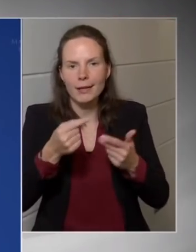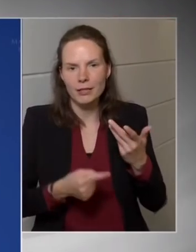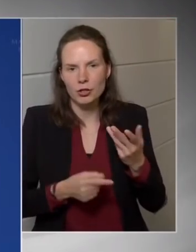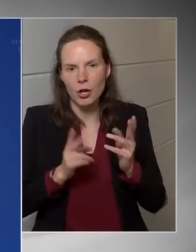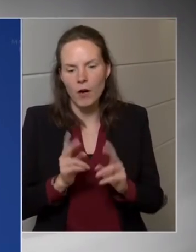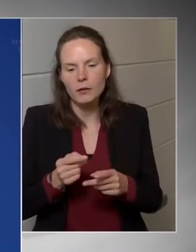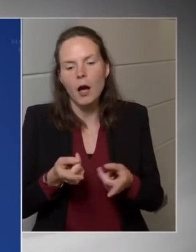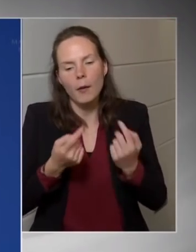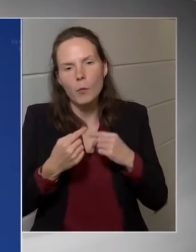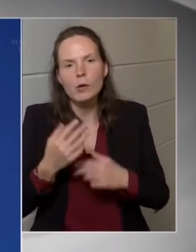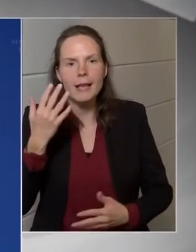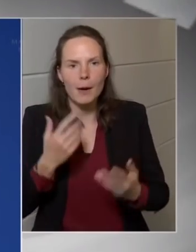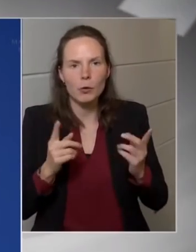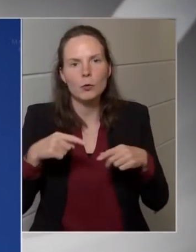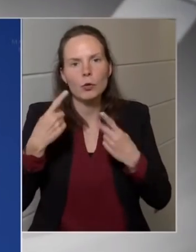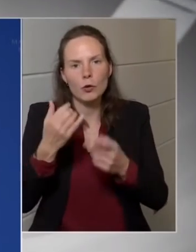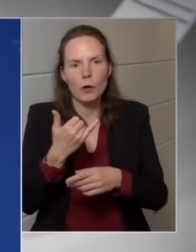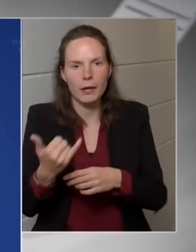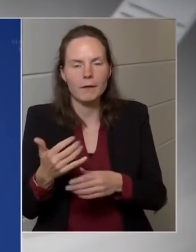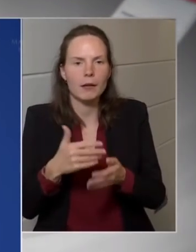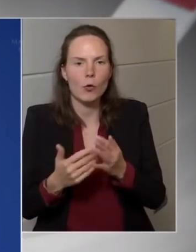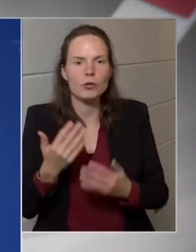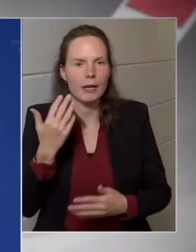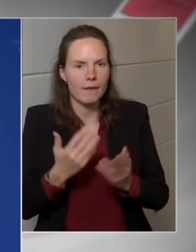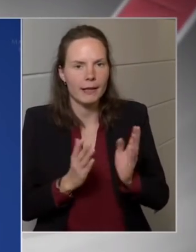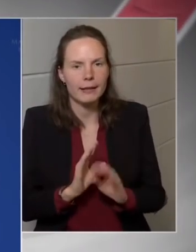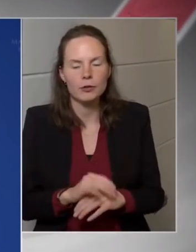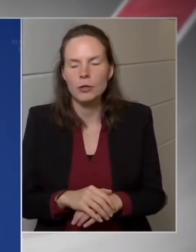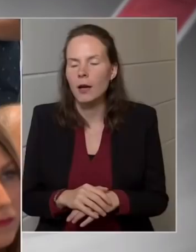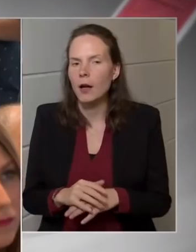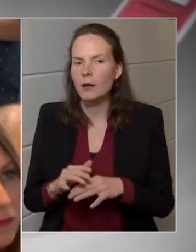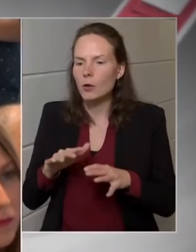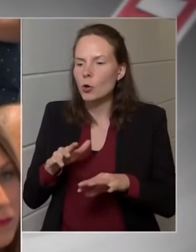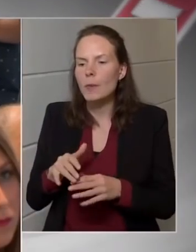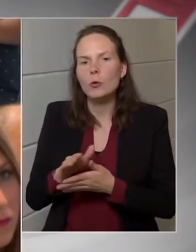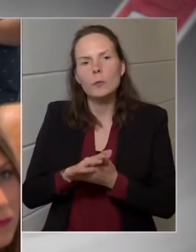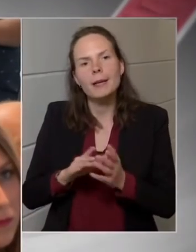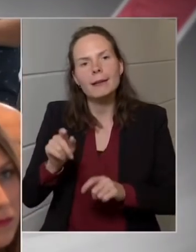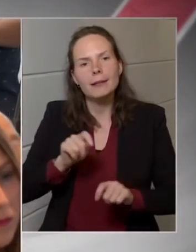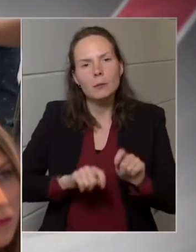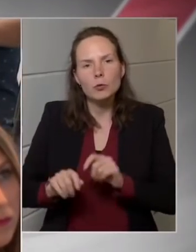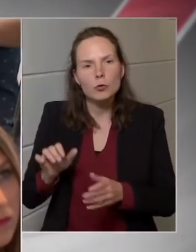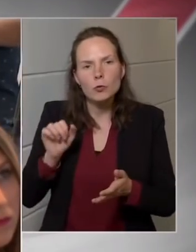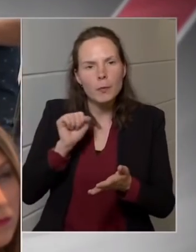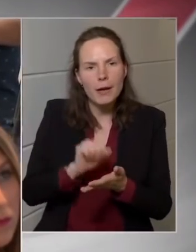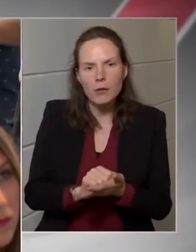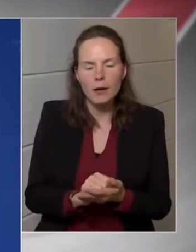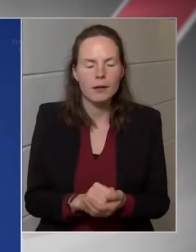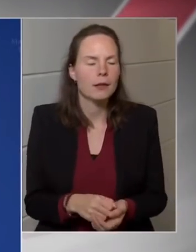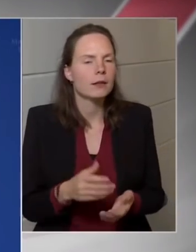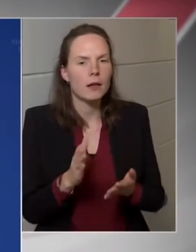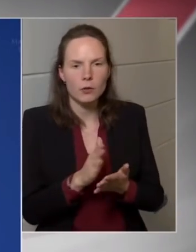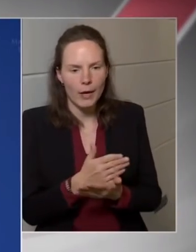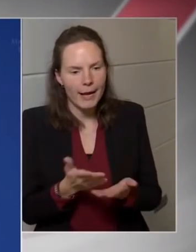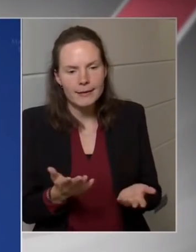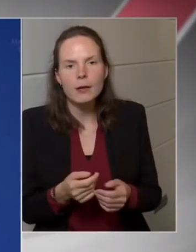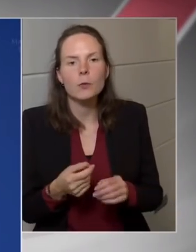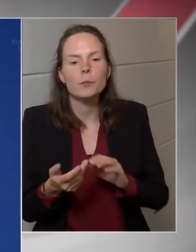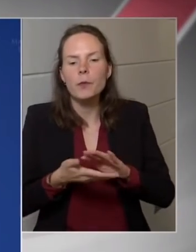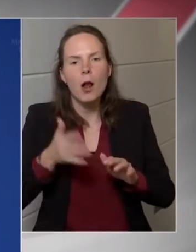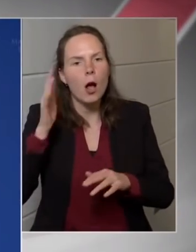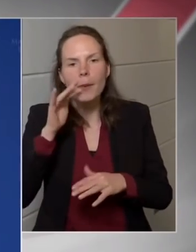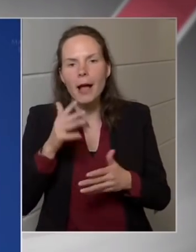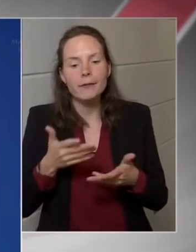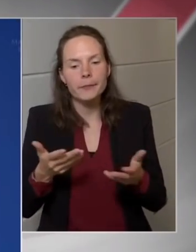költségvetést mennyiben tehermentesítik ezek a beruházások. Körülbelül milyen típusú beruházásokra kell egyszerű, az alapján az az, hogy ahol